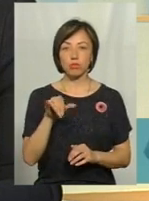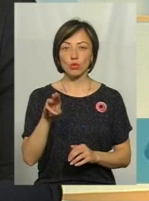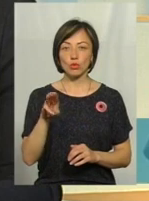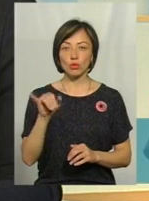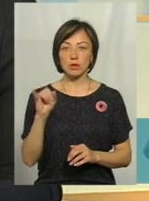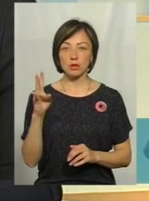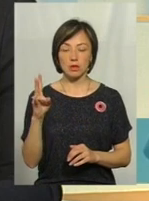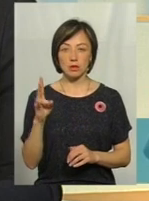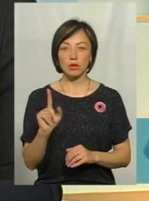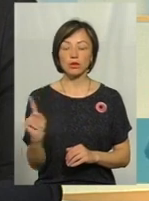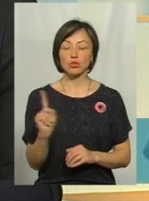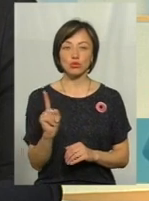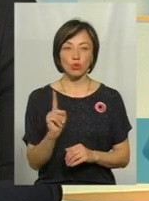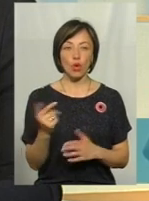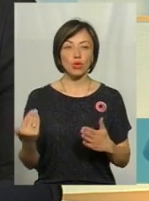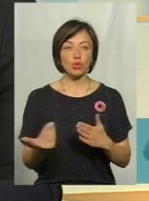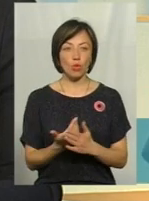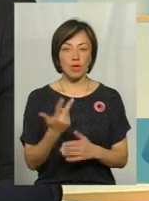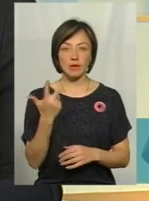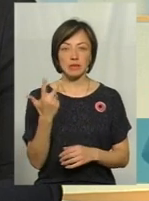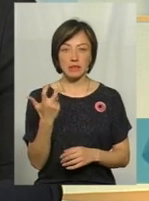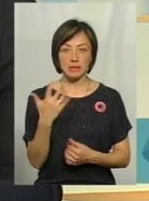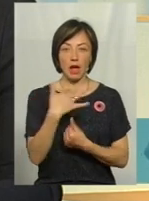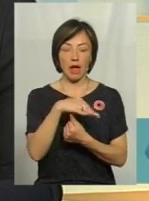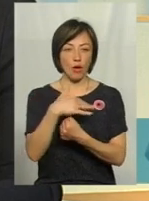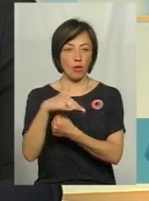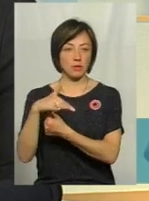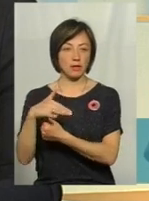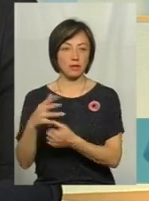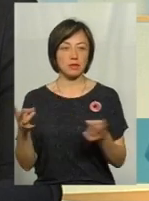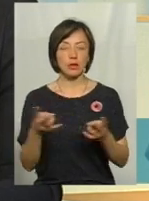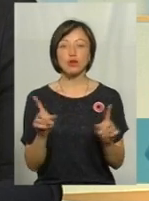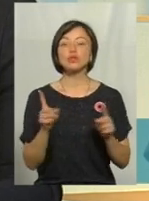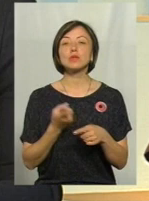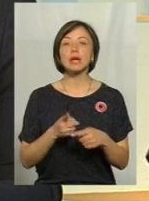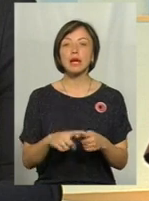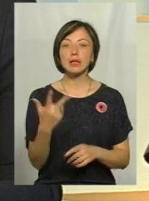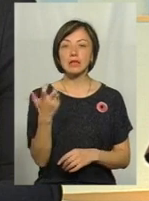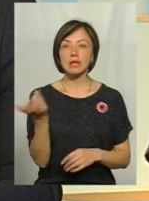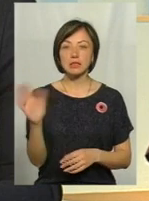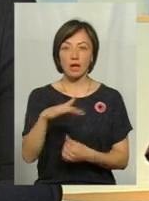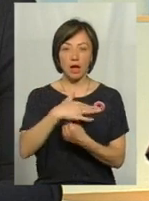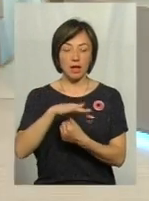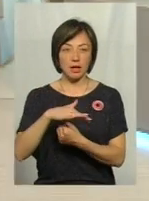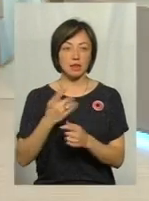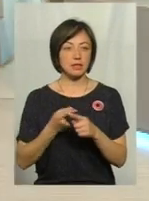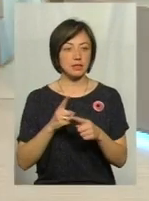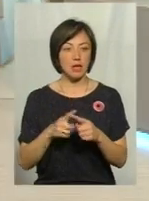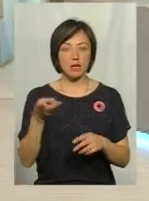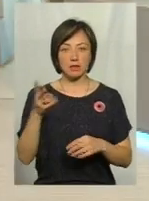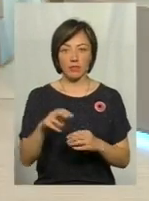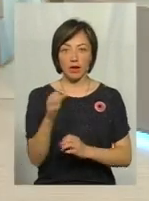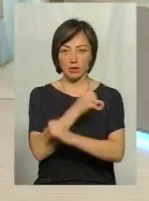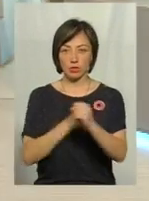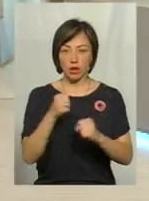нових 300 гелікоптерів. Що таке 300 гелікоптерів? Це, по-перше, два двигуна